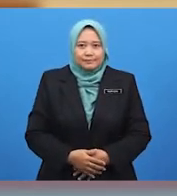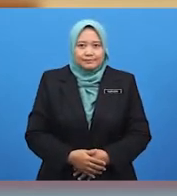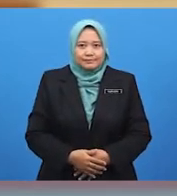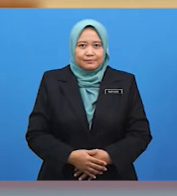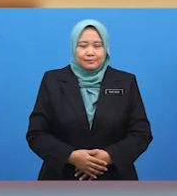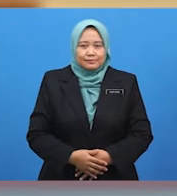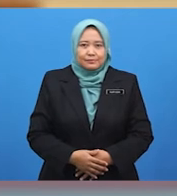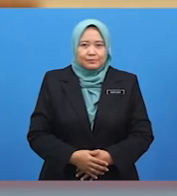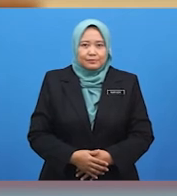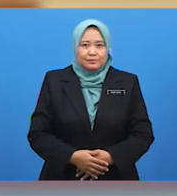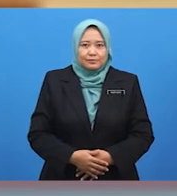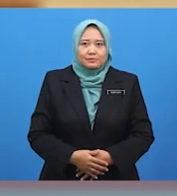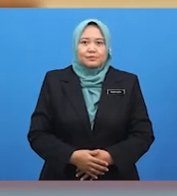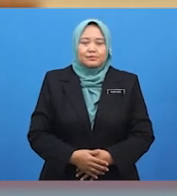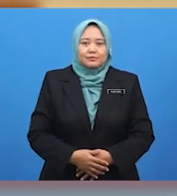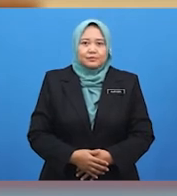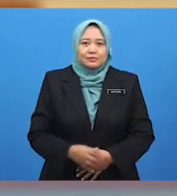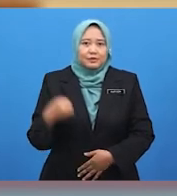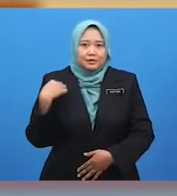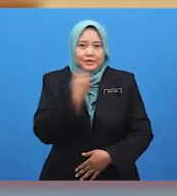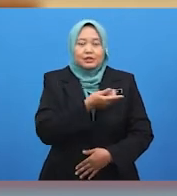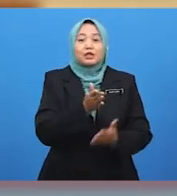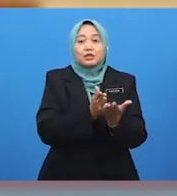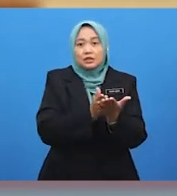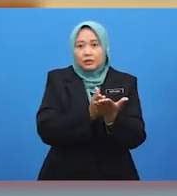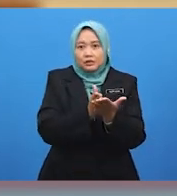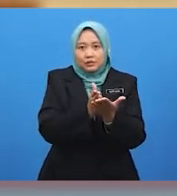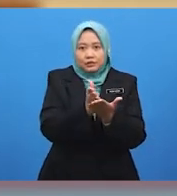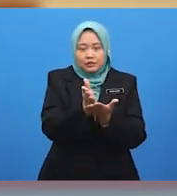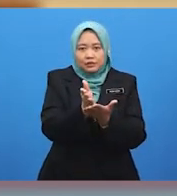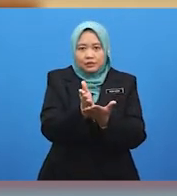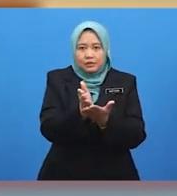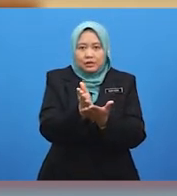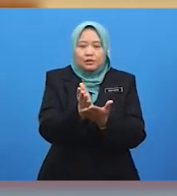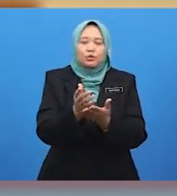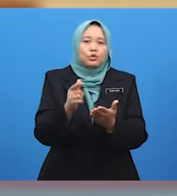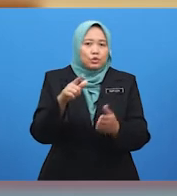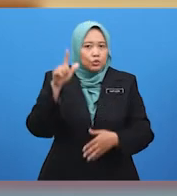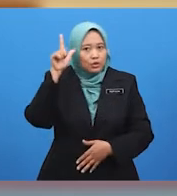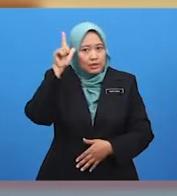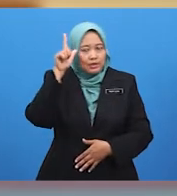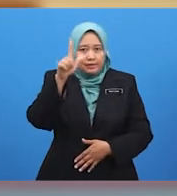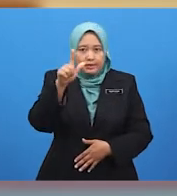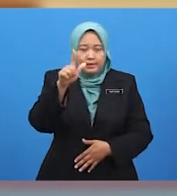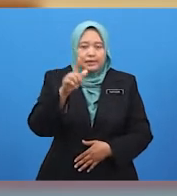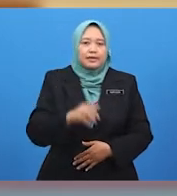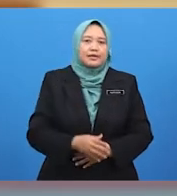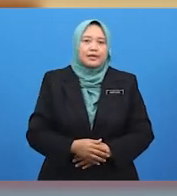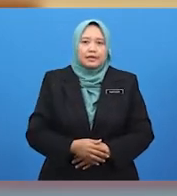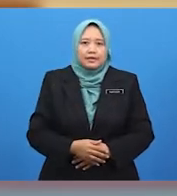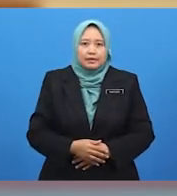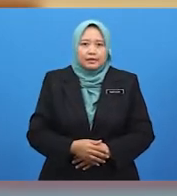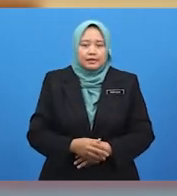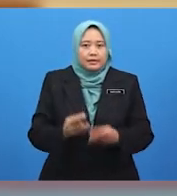Tanpa melengahkan masa, mari kita bersama-sama menghayati satu lagi nilai pada hari ini.